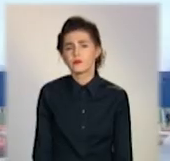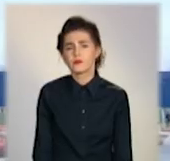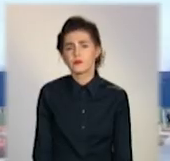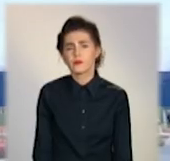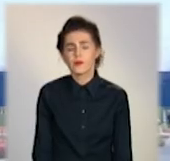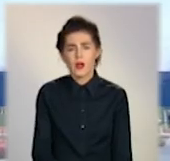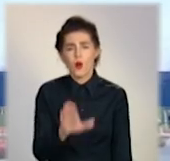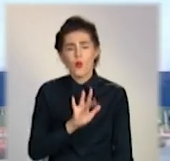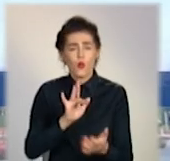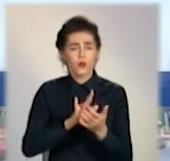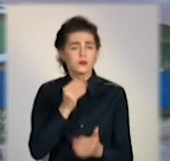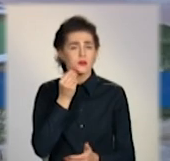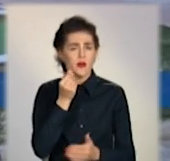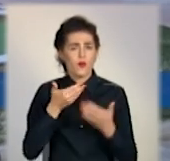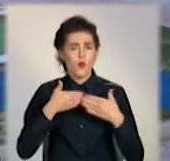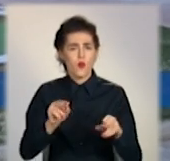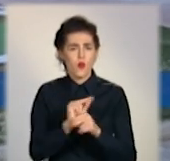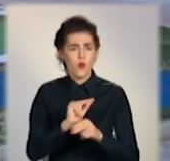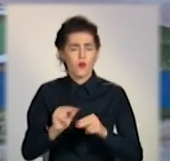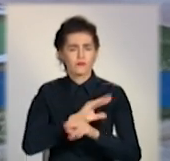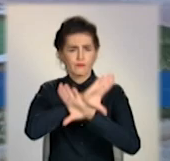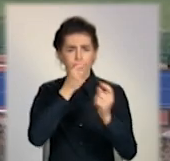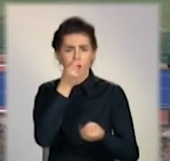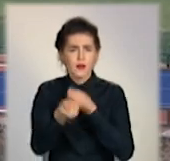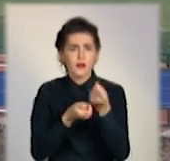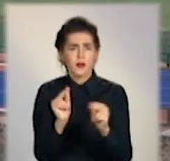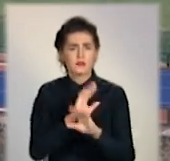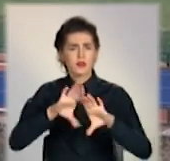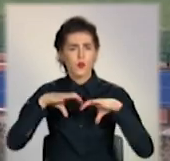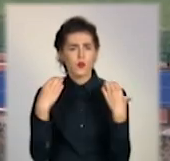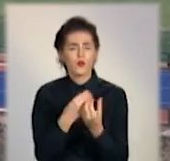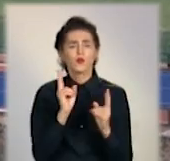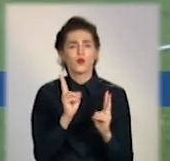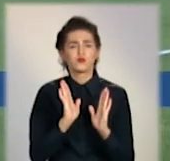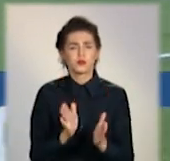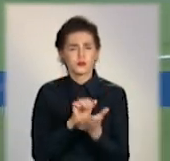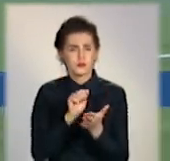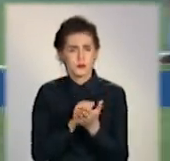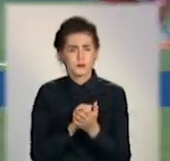У Слов'янську відкрили капітально відремонтований стадіон. Хто там може займатися?